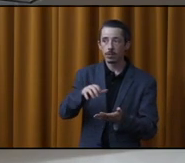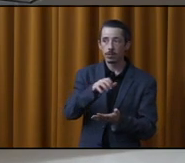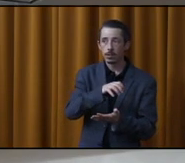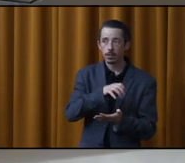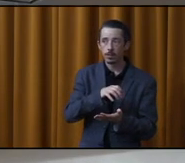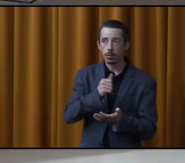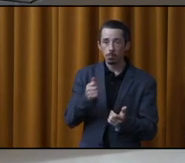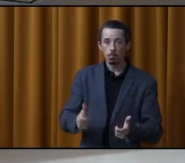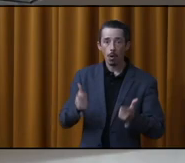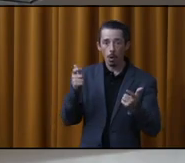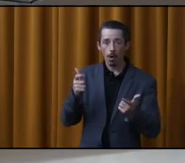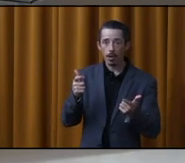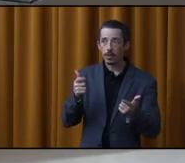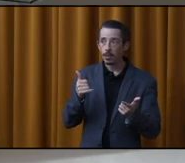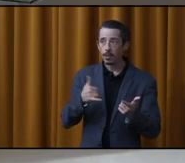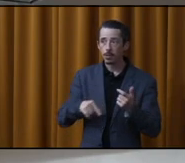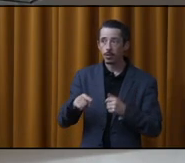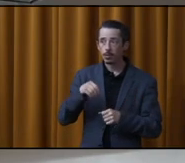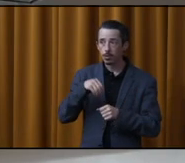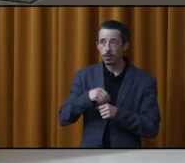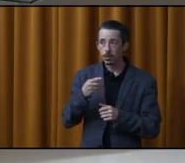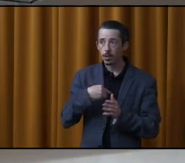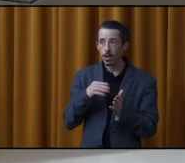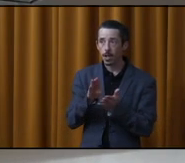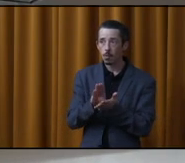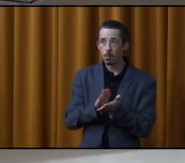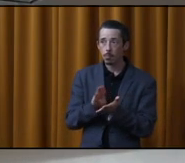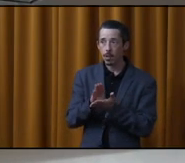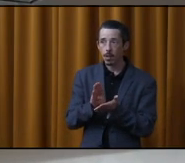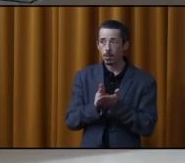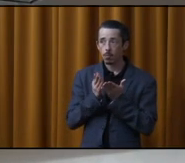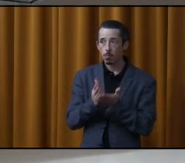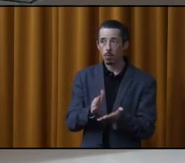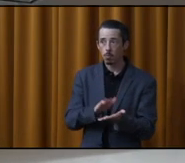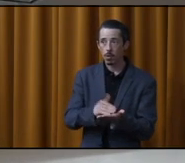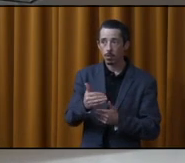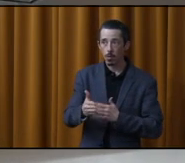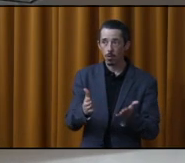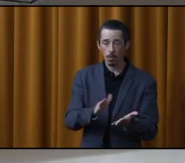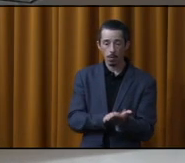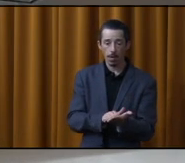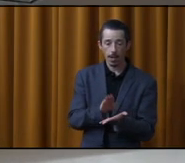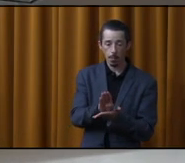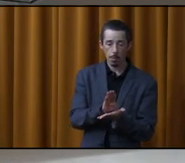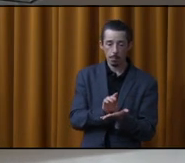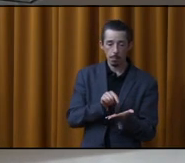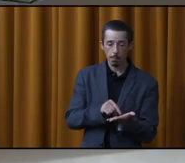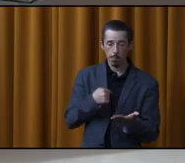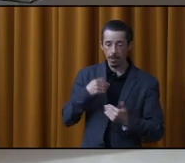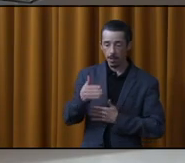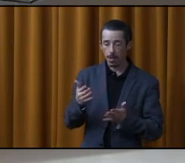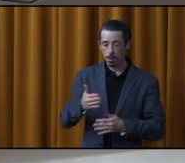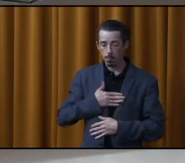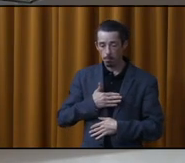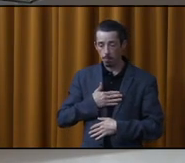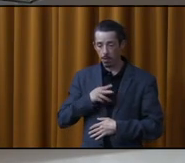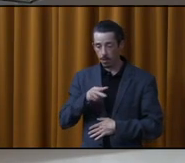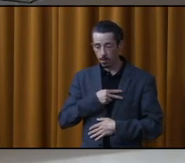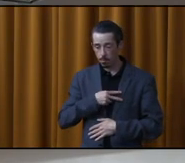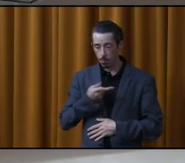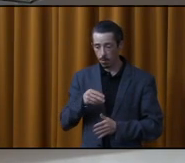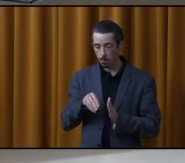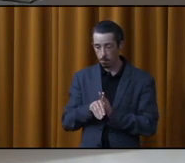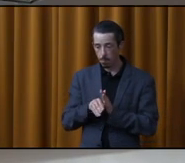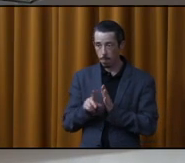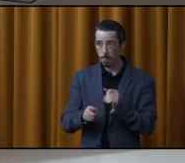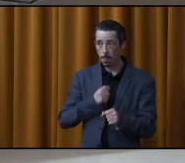même bloc. Si dans la Bible, Jésus dit, ça,'est ma mission. Si je continue comme ça, moi, je